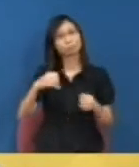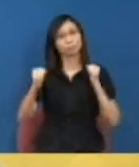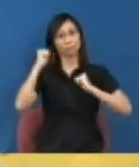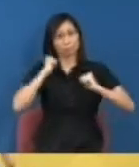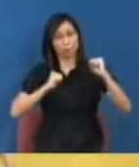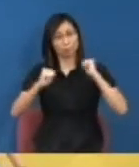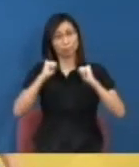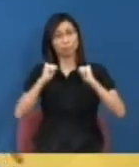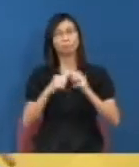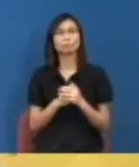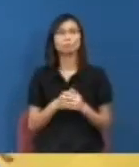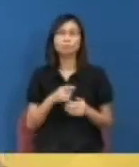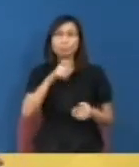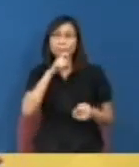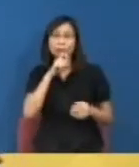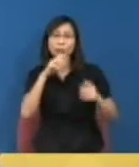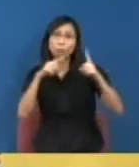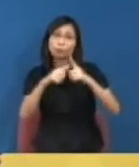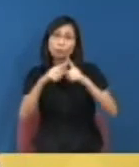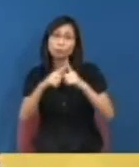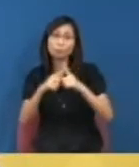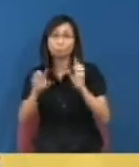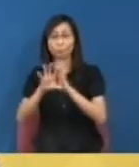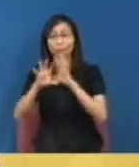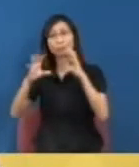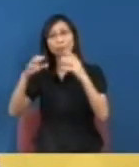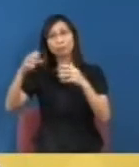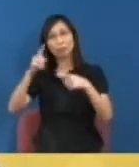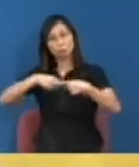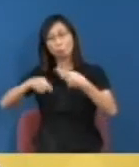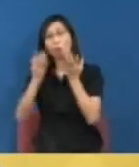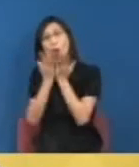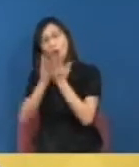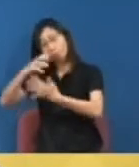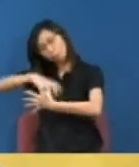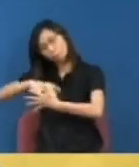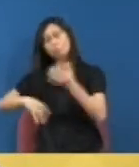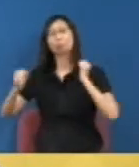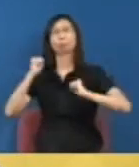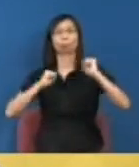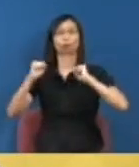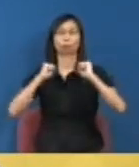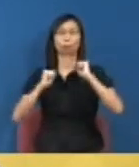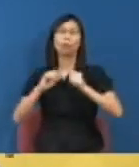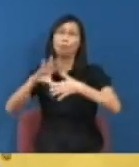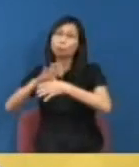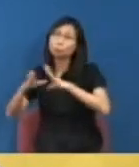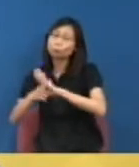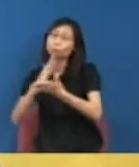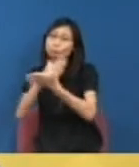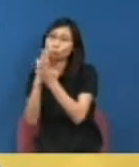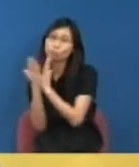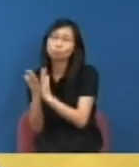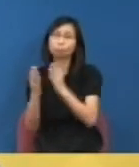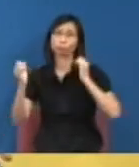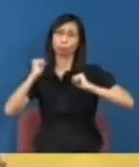有些可能只會搞校內的社會活動或者一些文娛勳體活動一屆入學生會